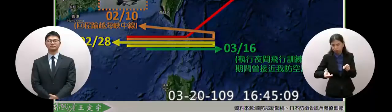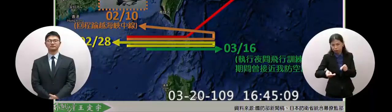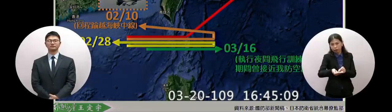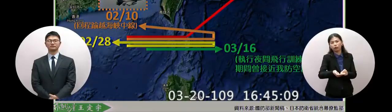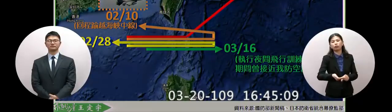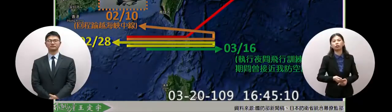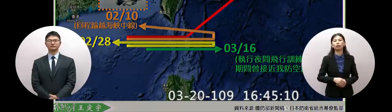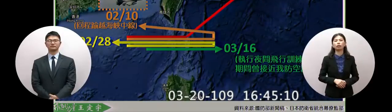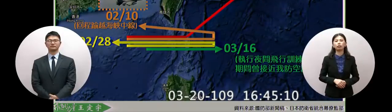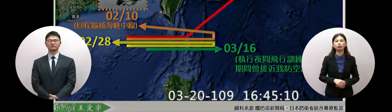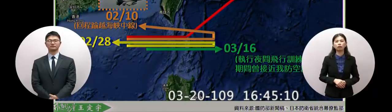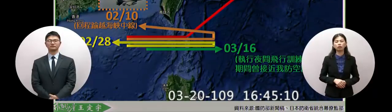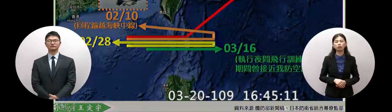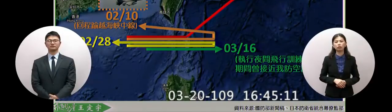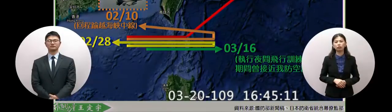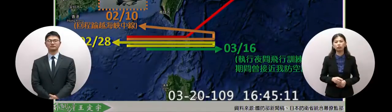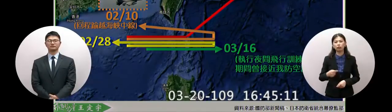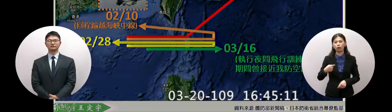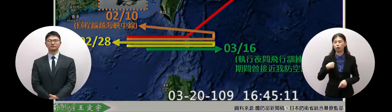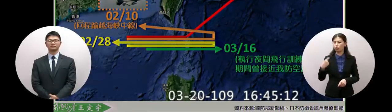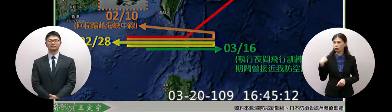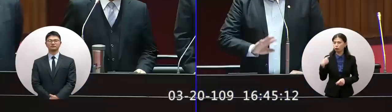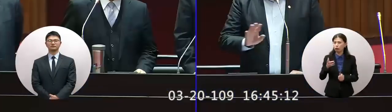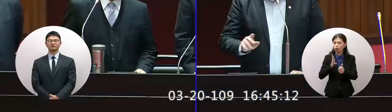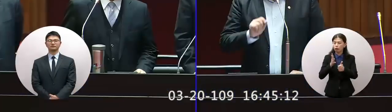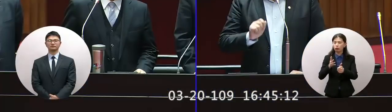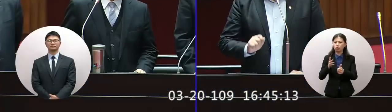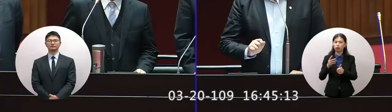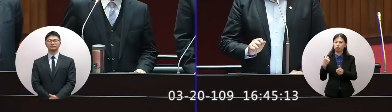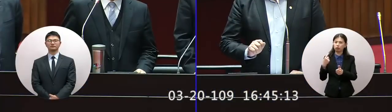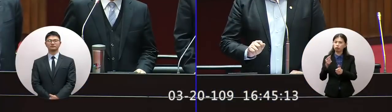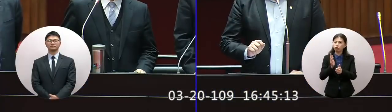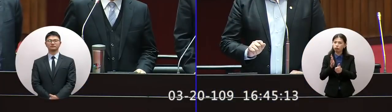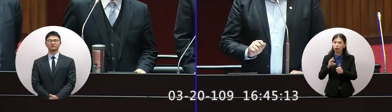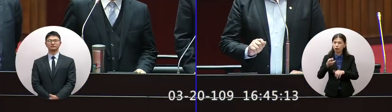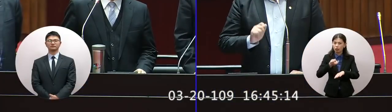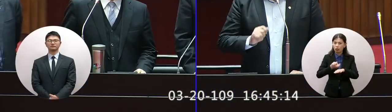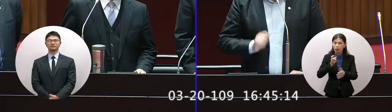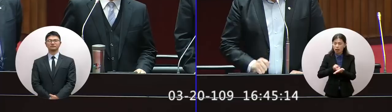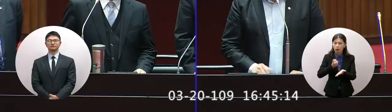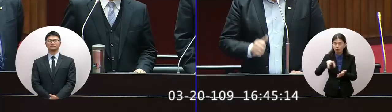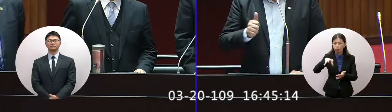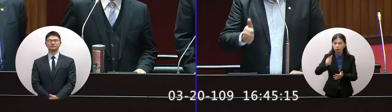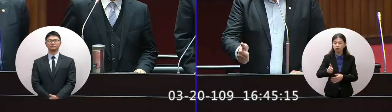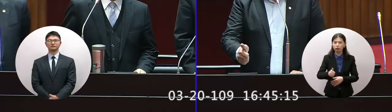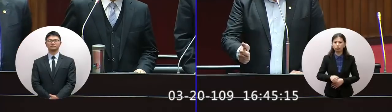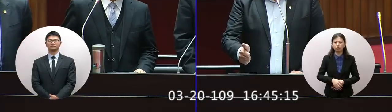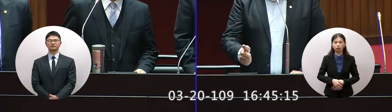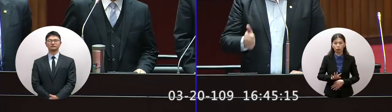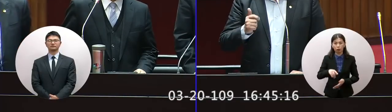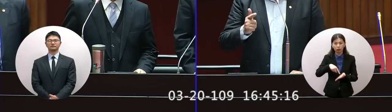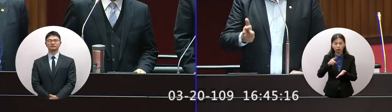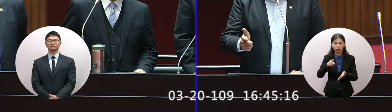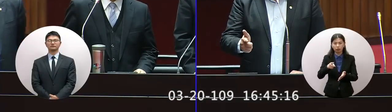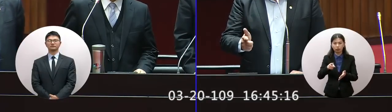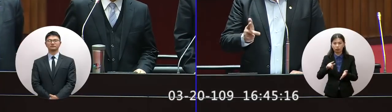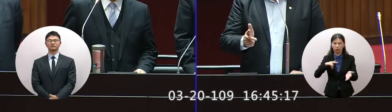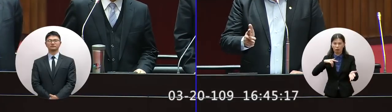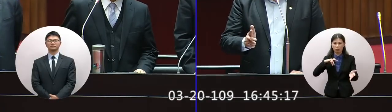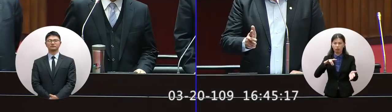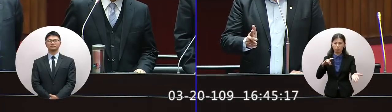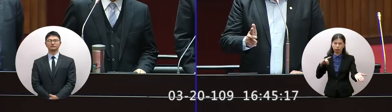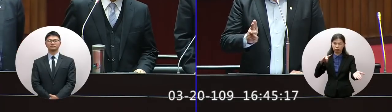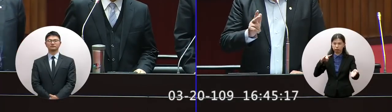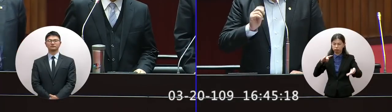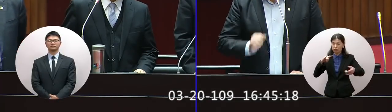那他做這個動作呢我昨天有問嚴德發部長在這幾次當中有某一次他的數量起飛的機